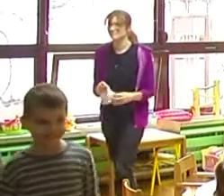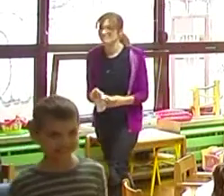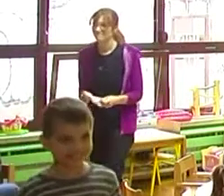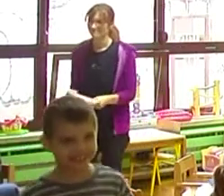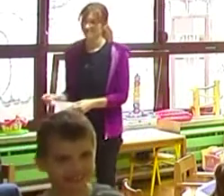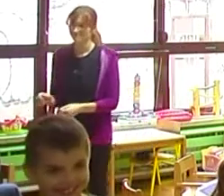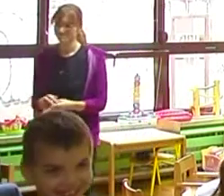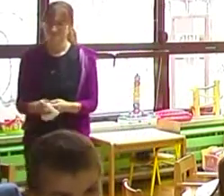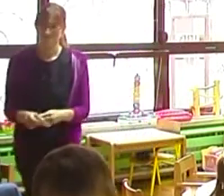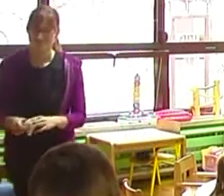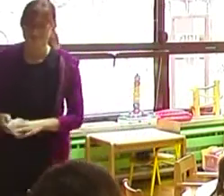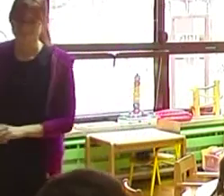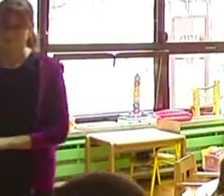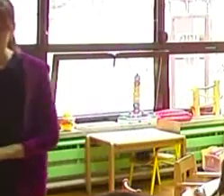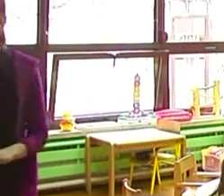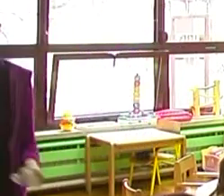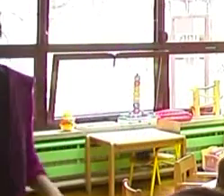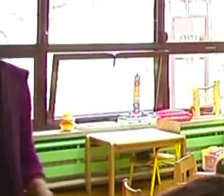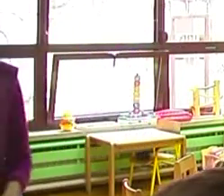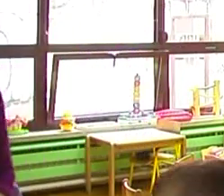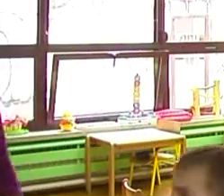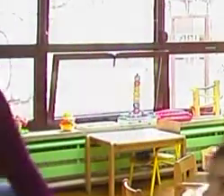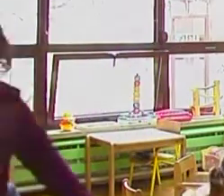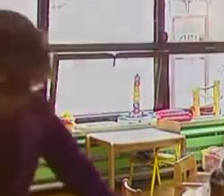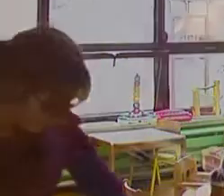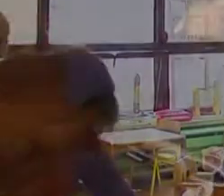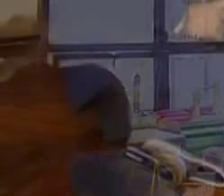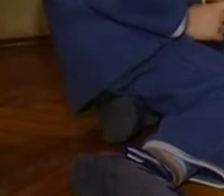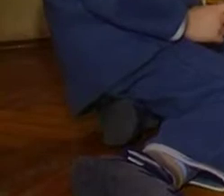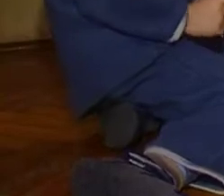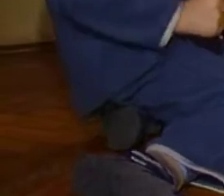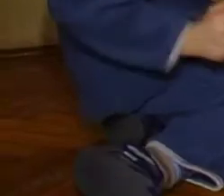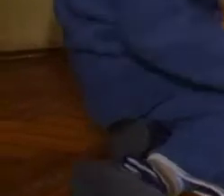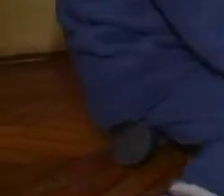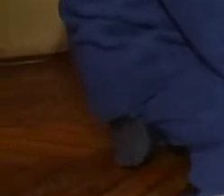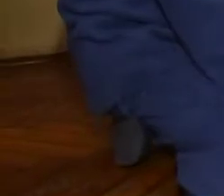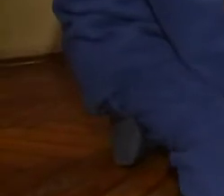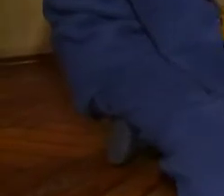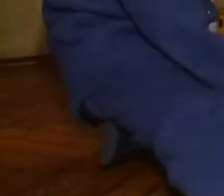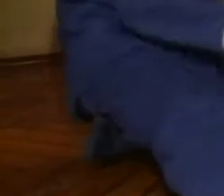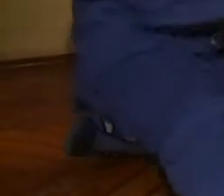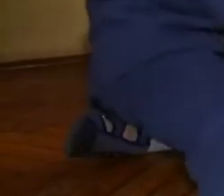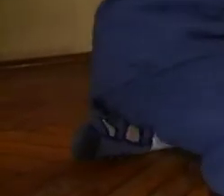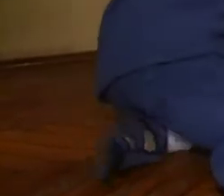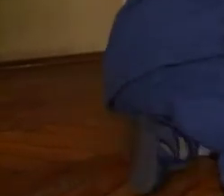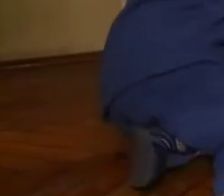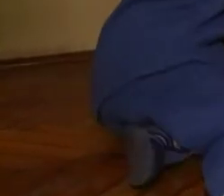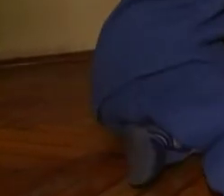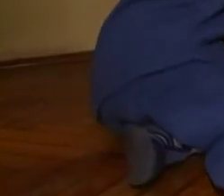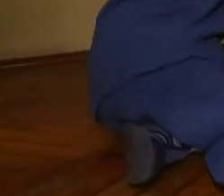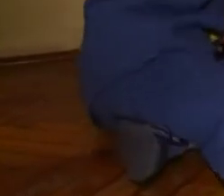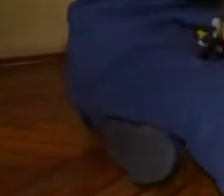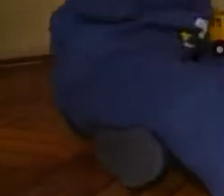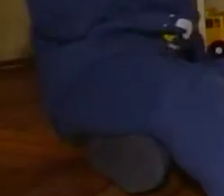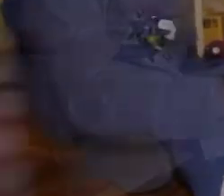grupu, međutim, to se puno prije desilo uz te njihove, dakle, poticaje i kažu da se tamo